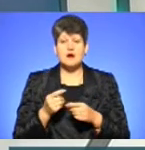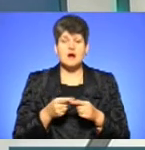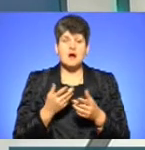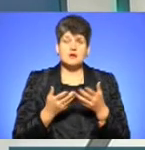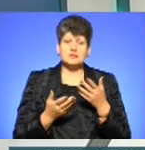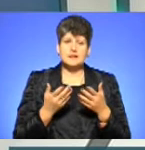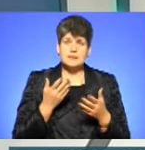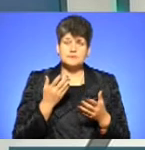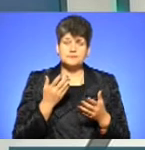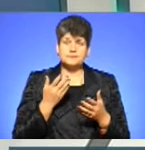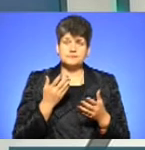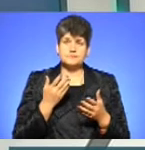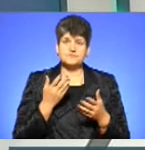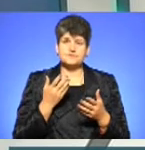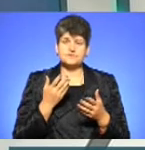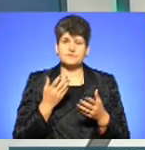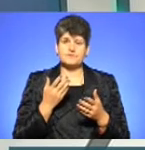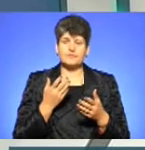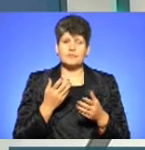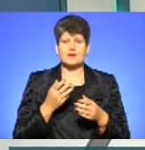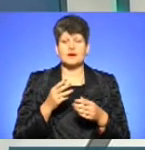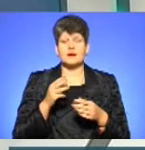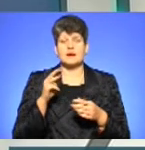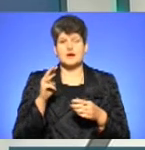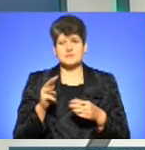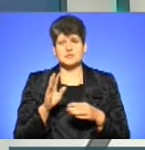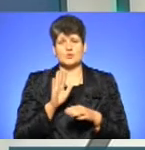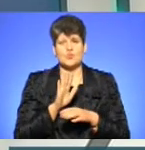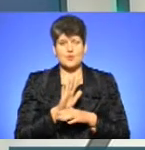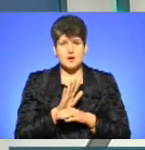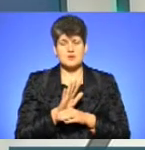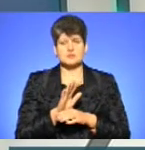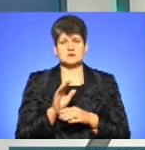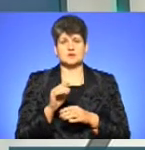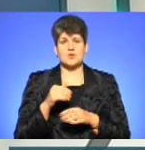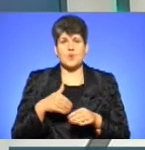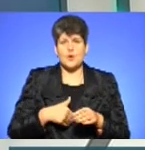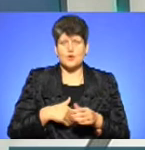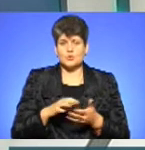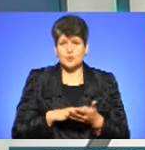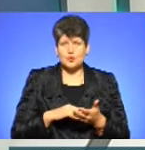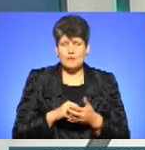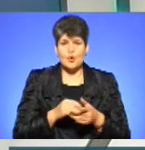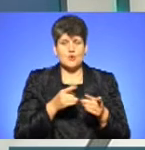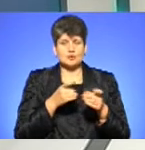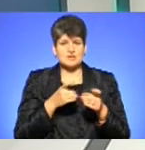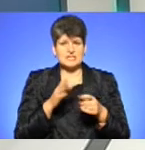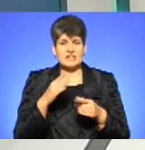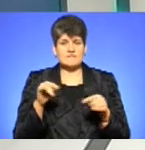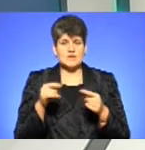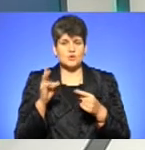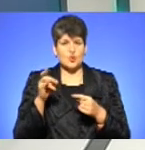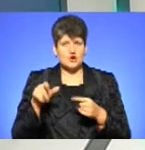Емський указ, Волуївський циркуляр, Голодомори, розстріляння відродження,